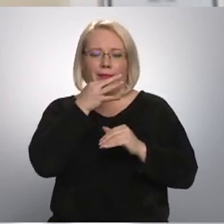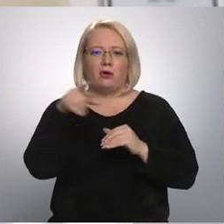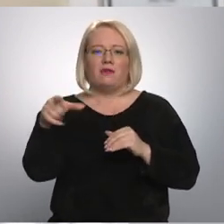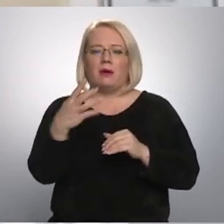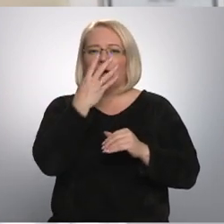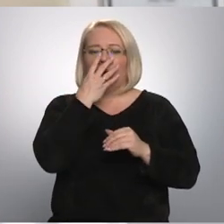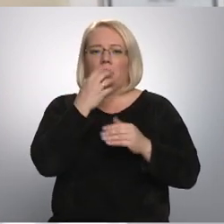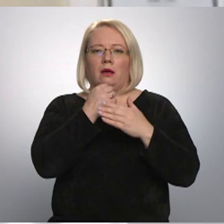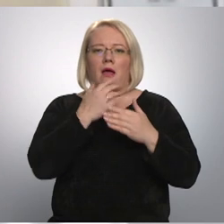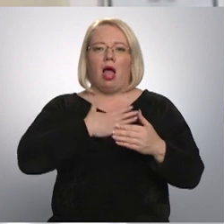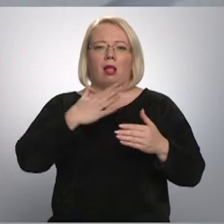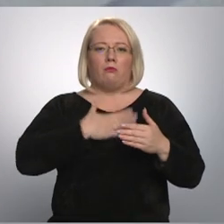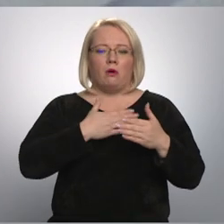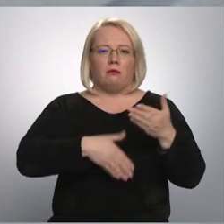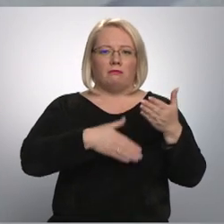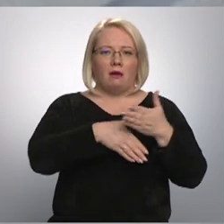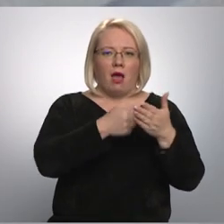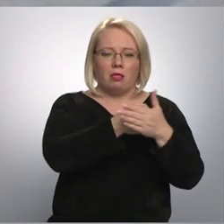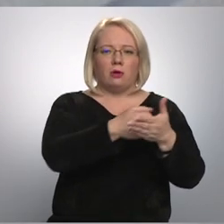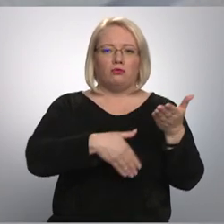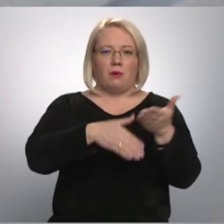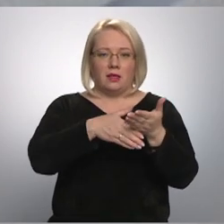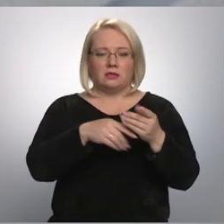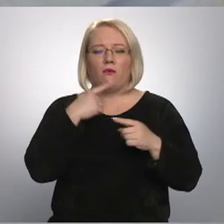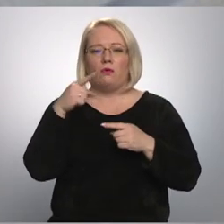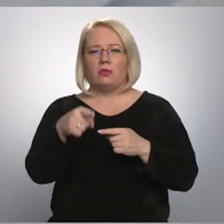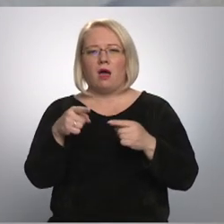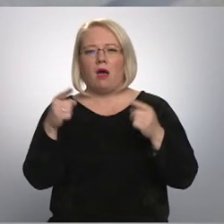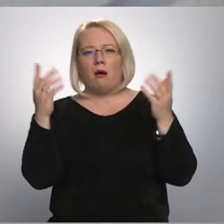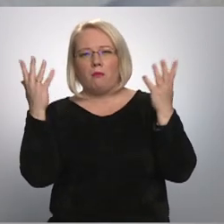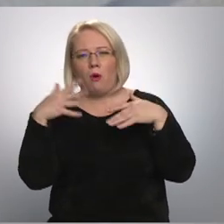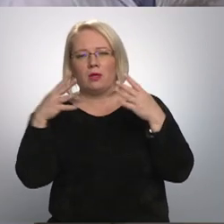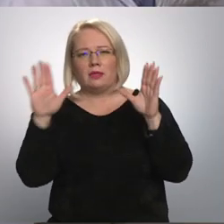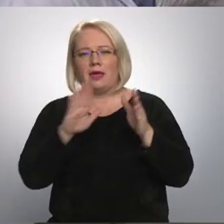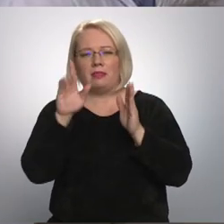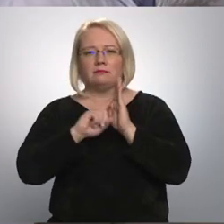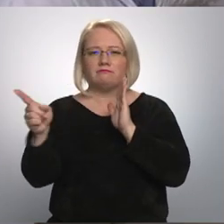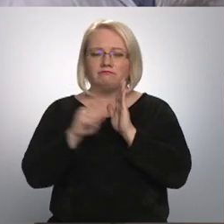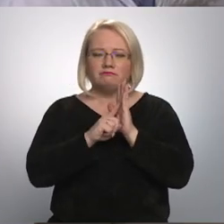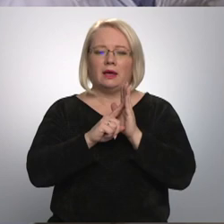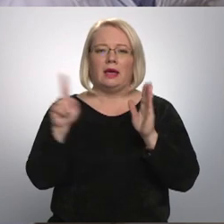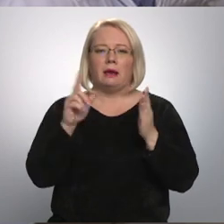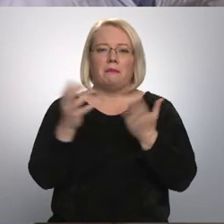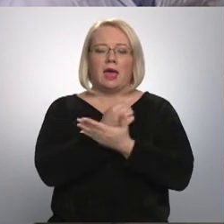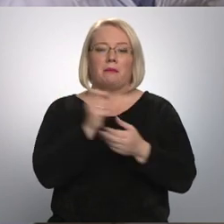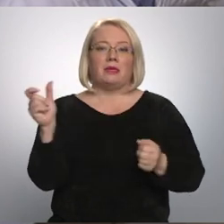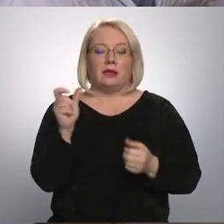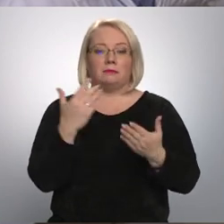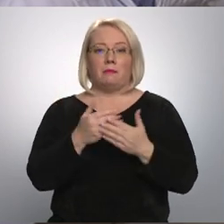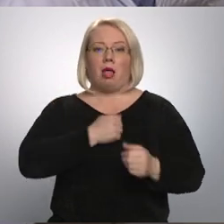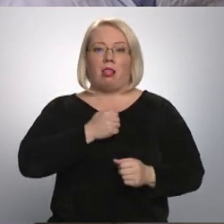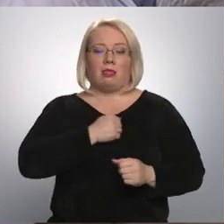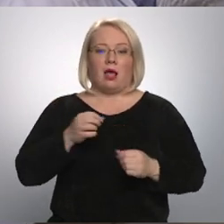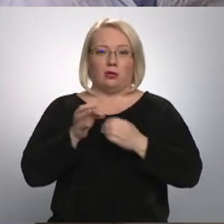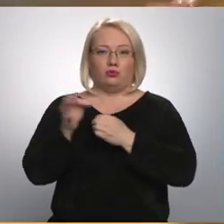skābi atbalsts, viņiem ir vajadzīgi palīdzība. Ambulatori un dienas stacionārā rehabilitācija pieejama samērā drīzi. Piemēram, Latgales